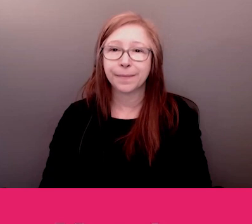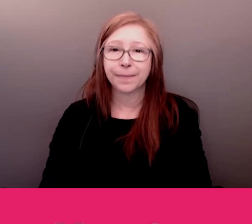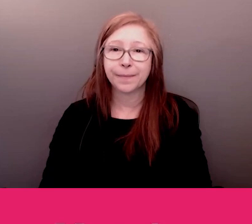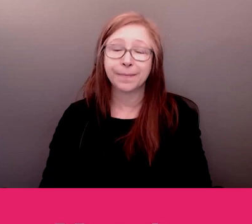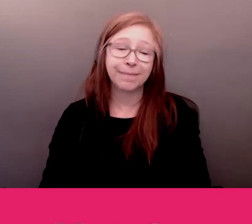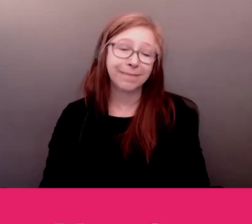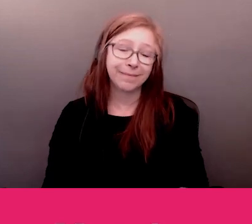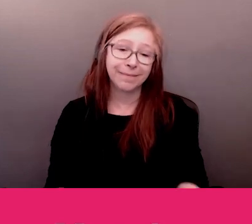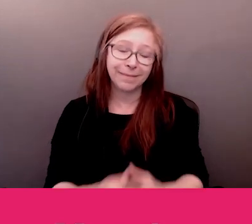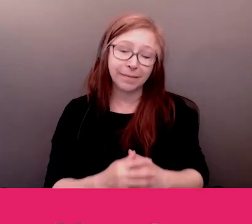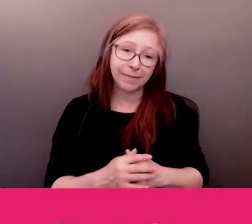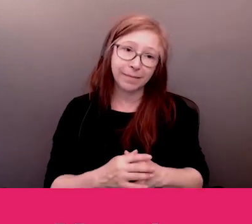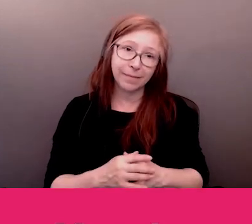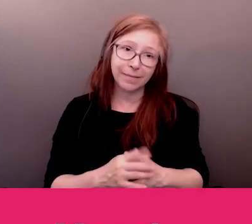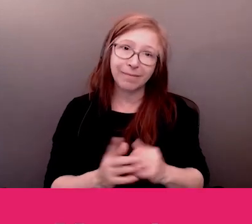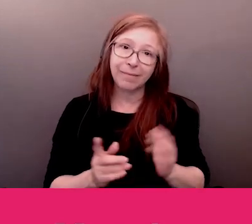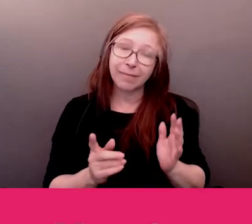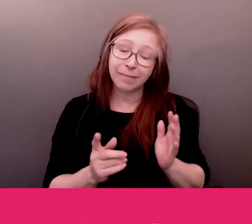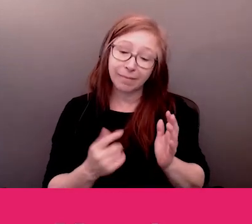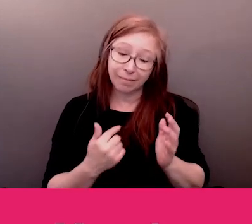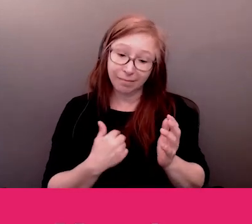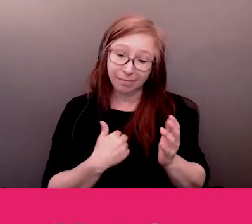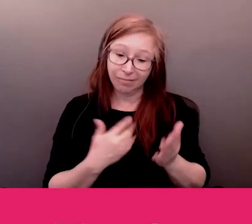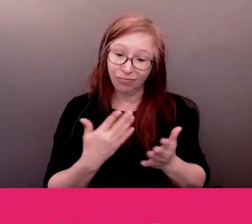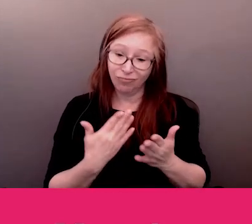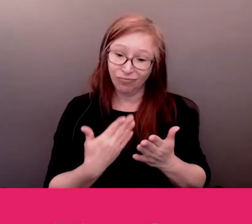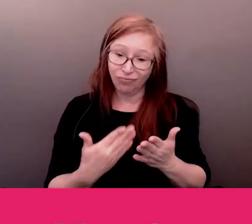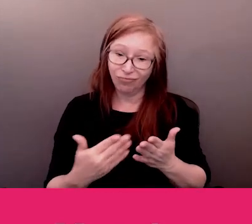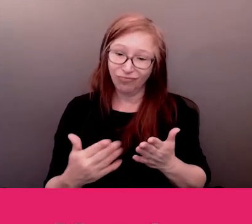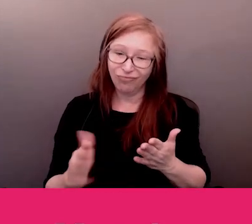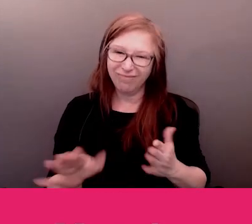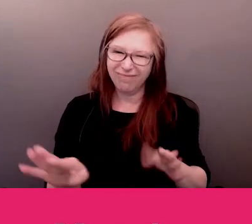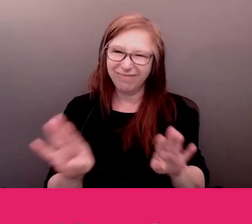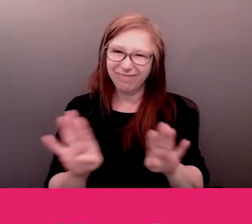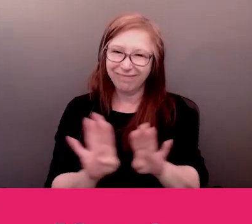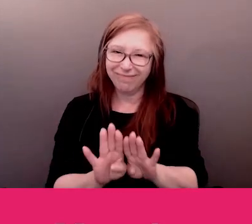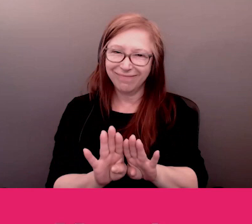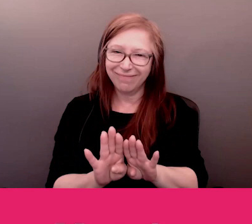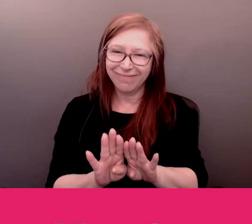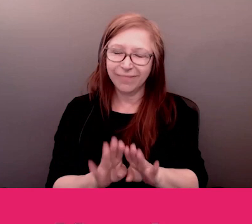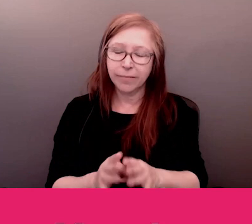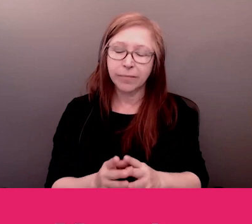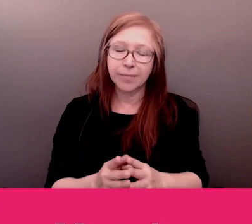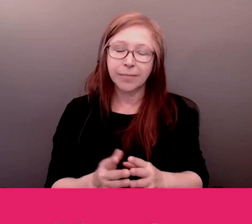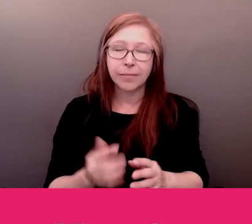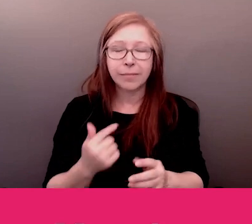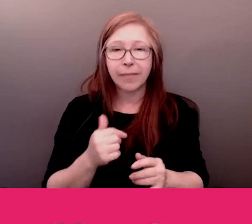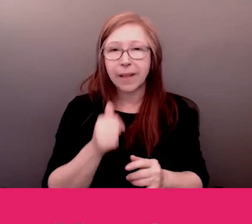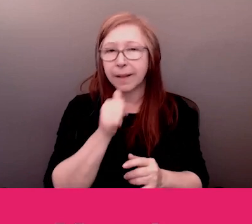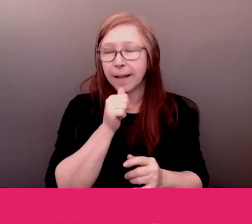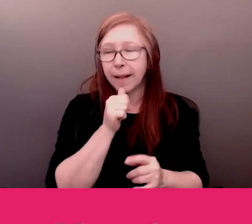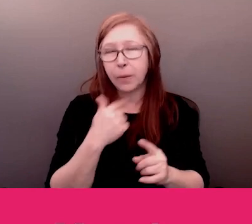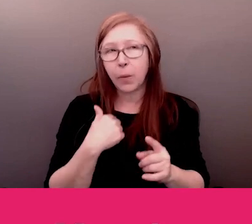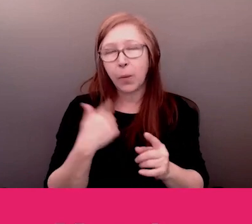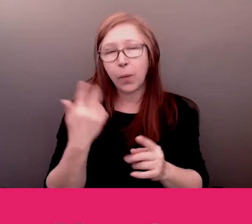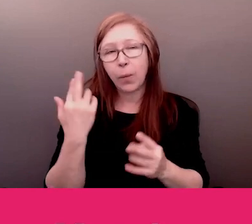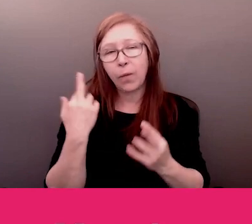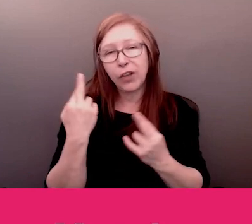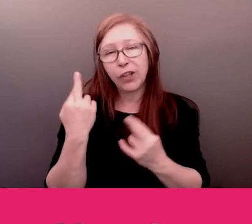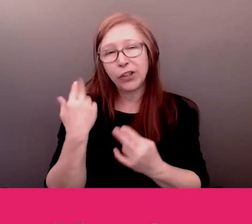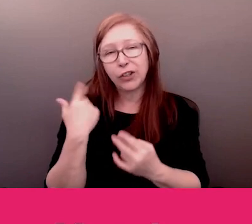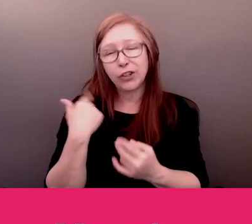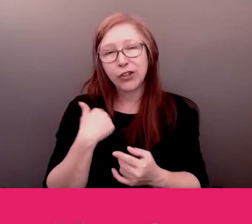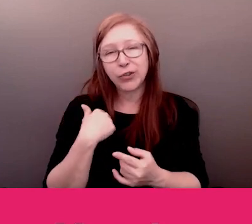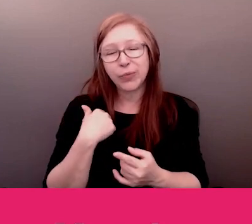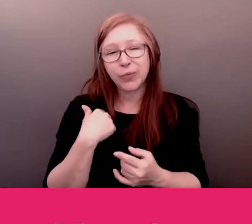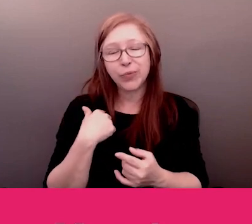on aime toujours entendre un retour de vous-même les évaluations là-dessus je pense que je vais m